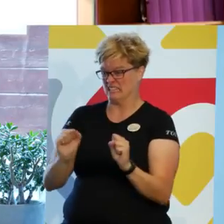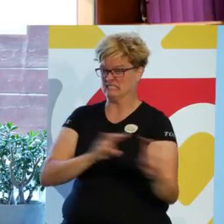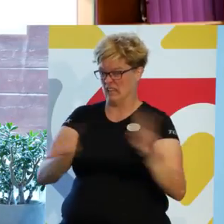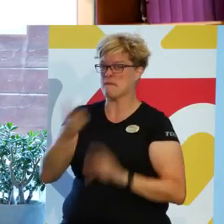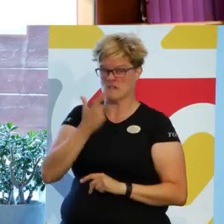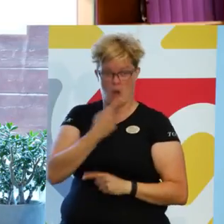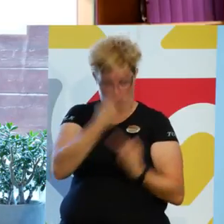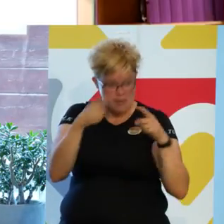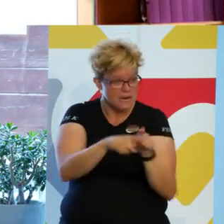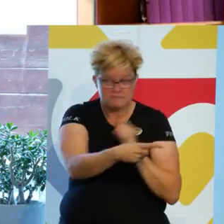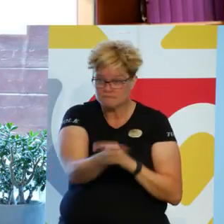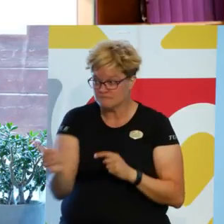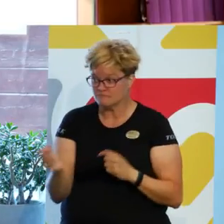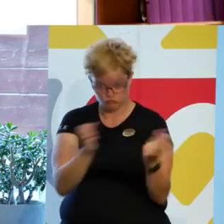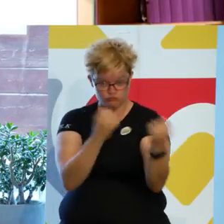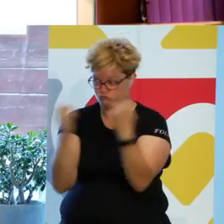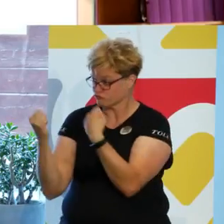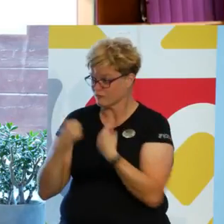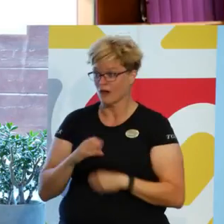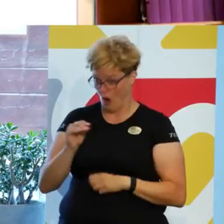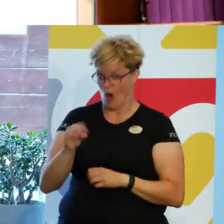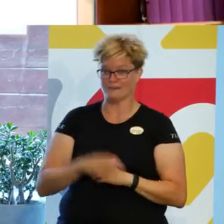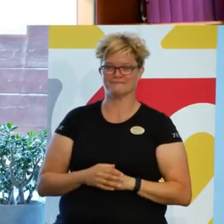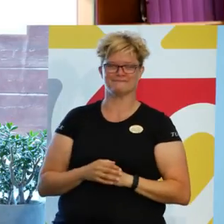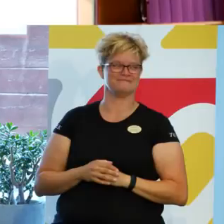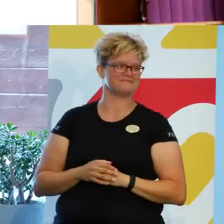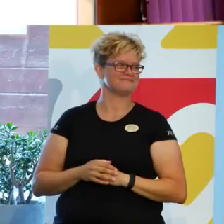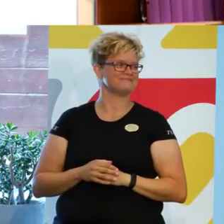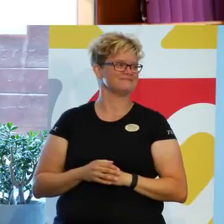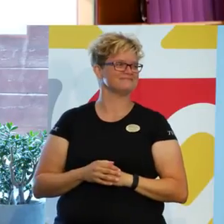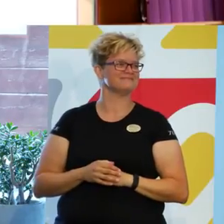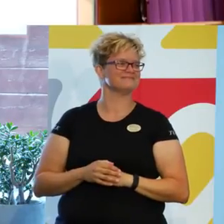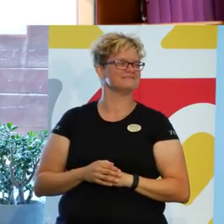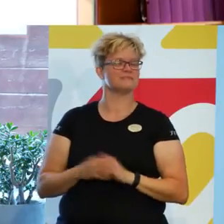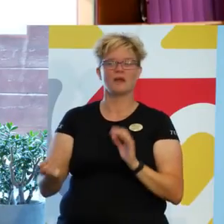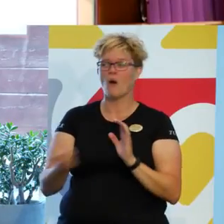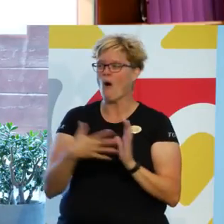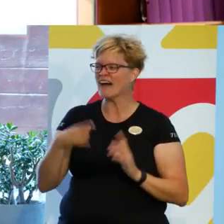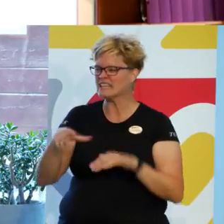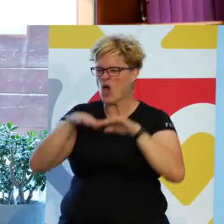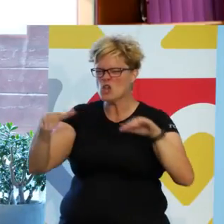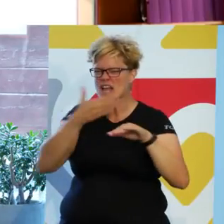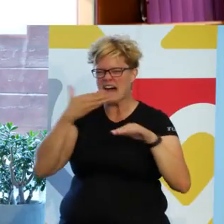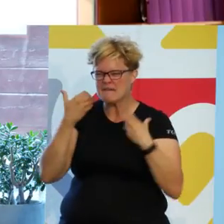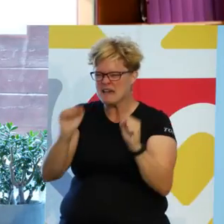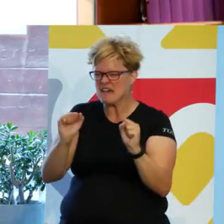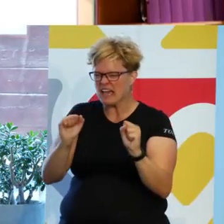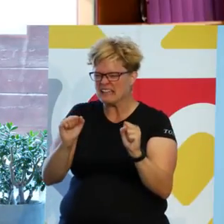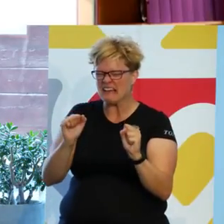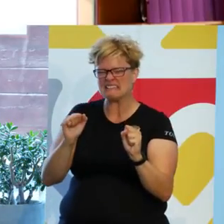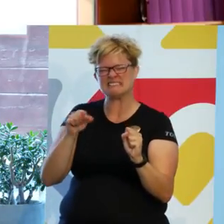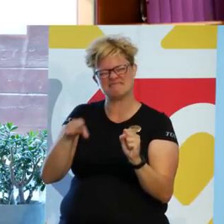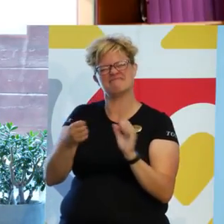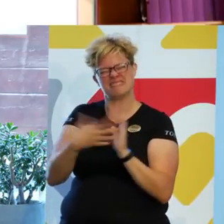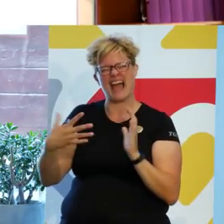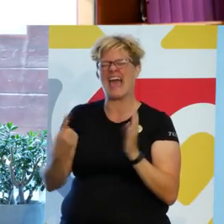Håller ni med mig? Ja, det gör ni. Därför att den här hyllvärmeeffekten gör